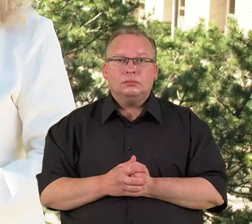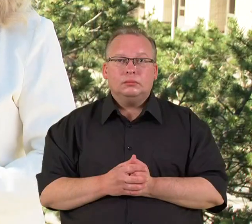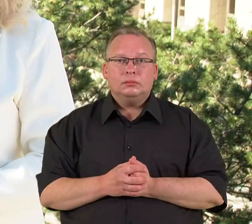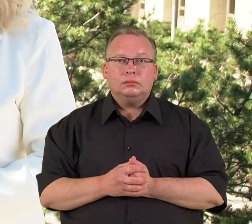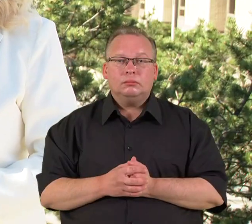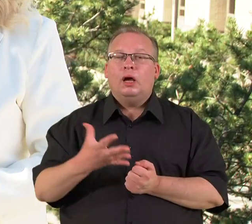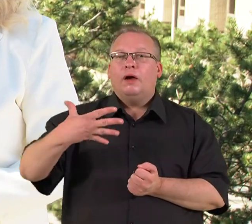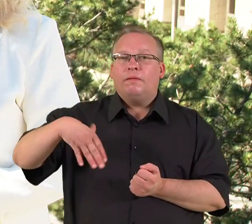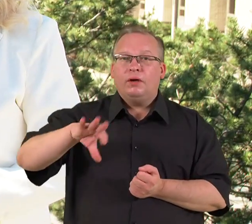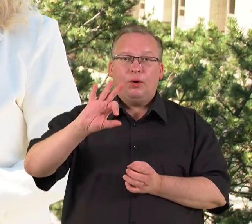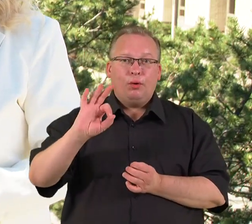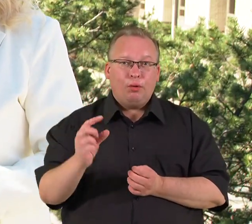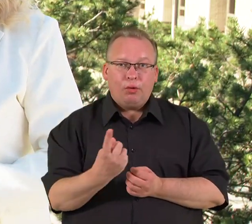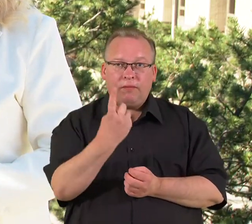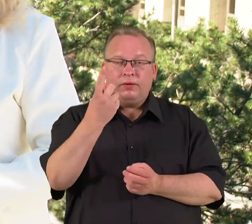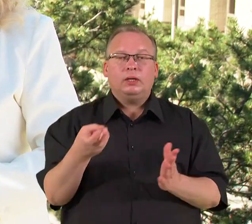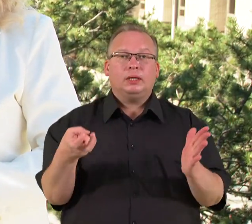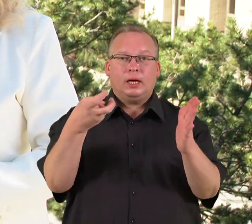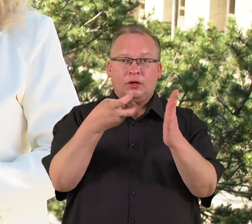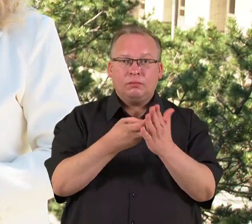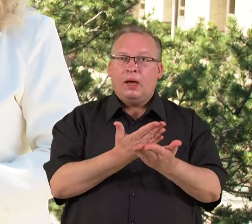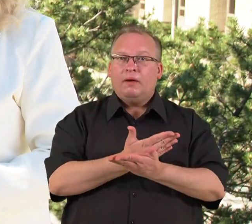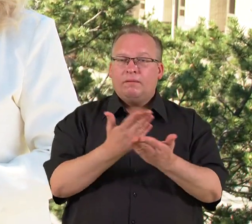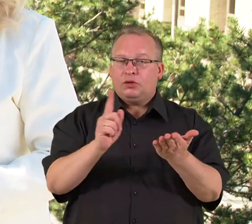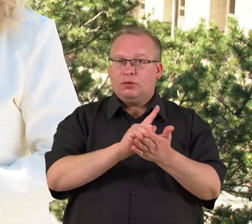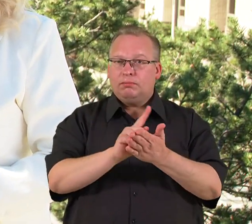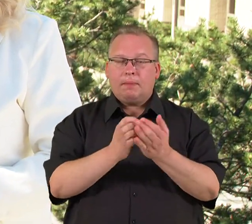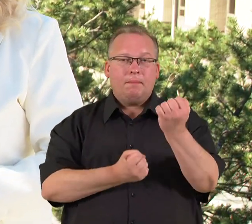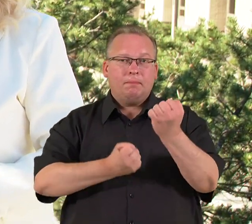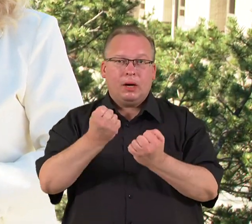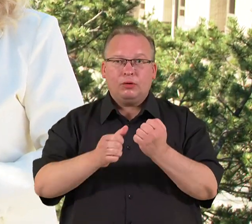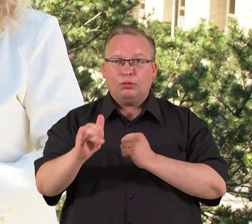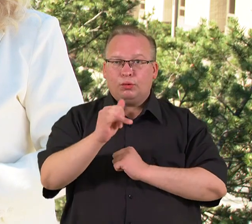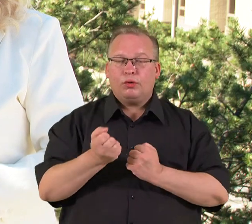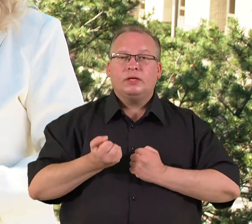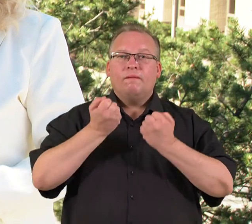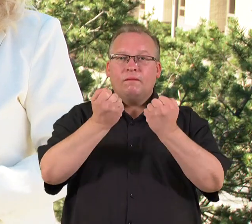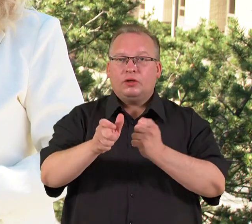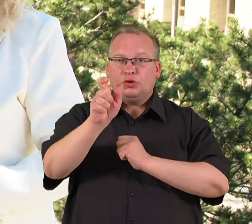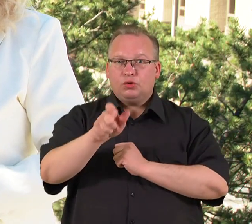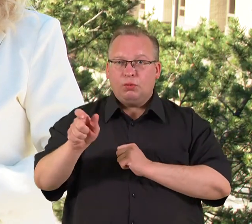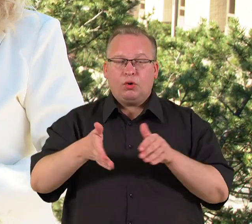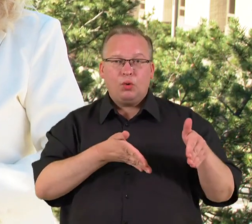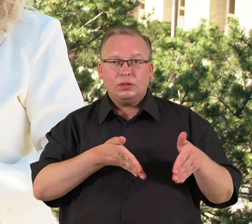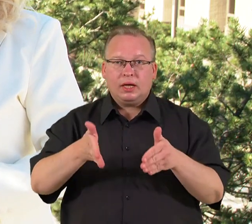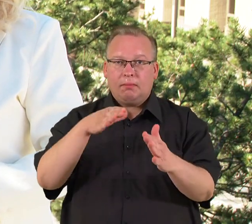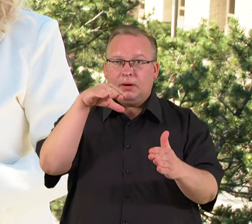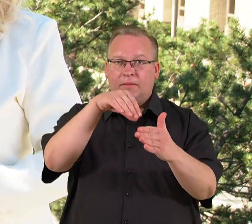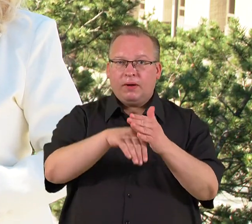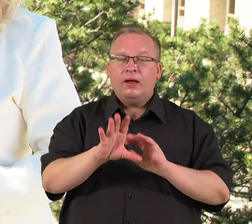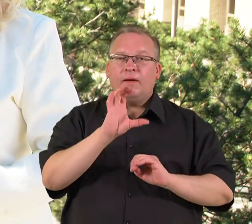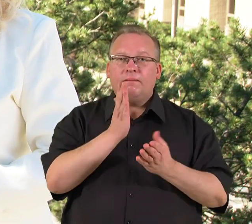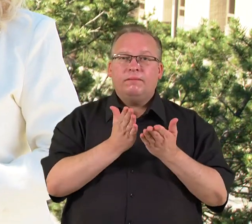Visos pirmą kartą Lietuvoje registruojamos viešojo transporto priemonės, kurios veža keliaivius keliais arba vidaus